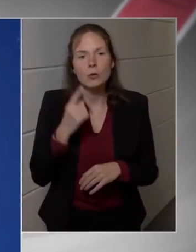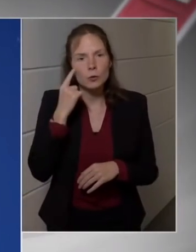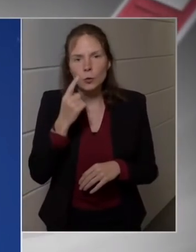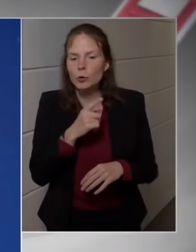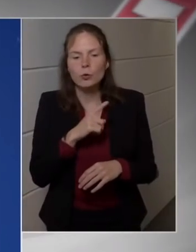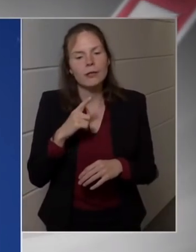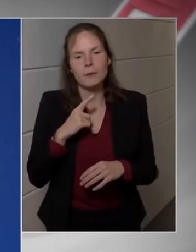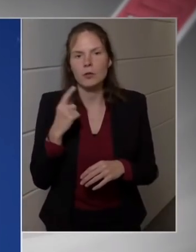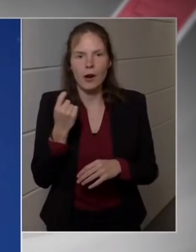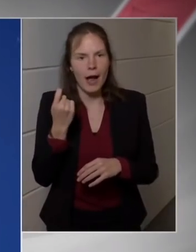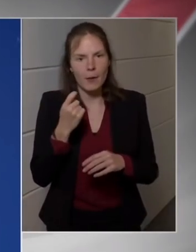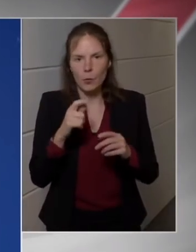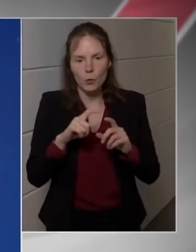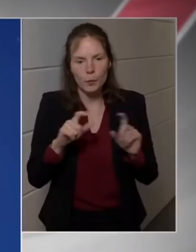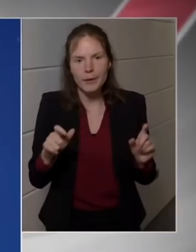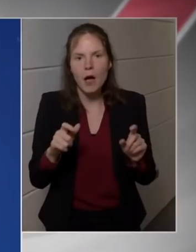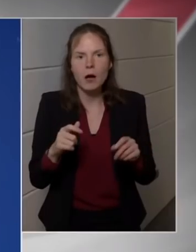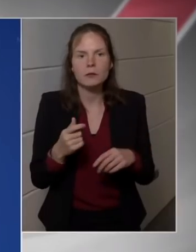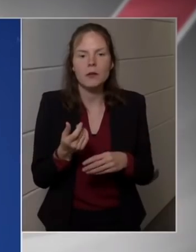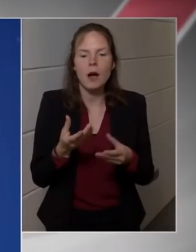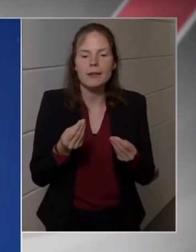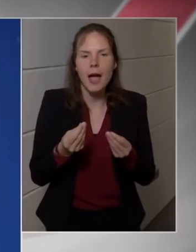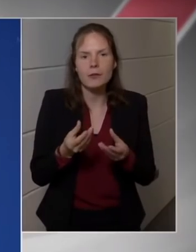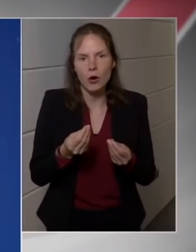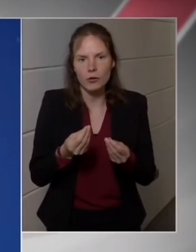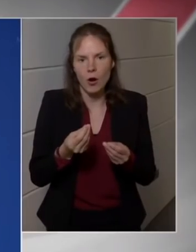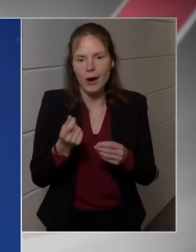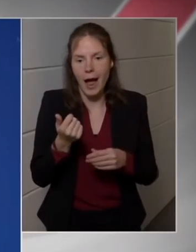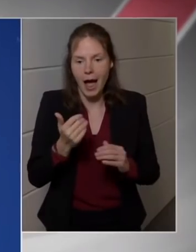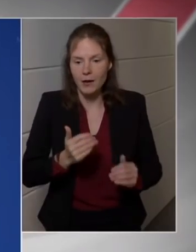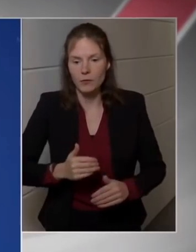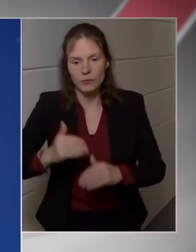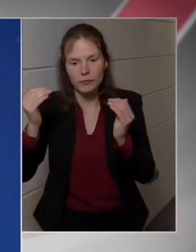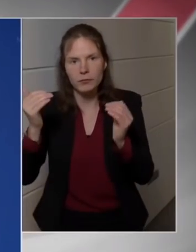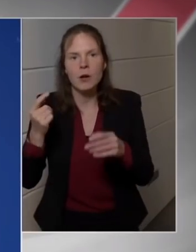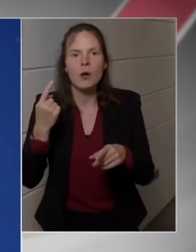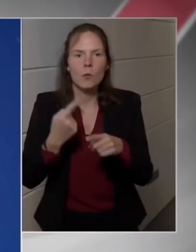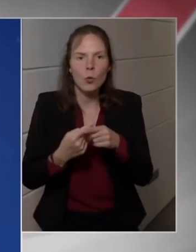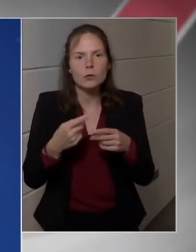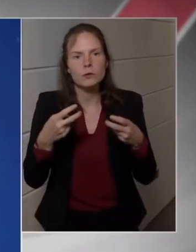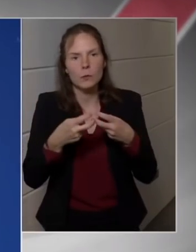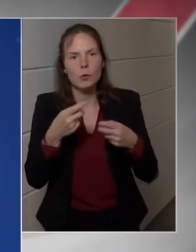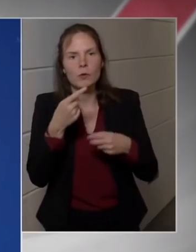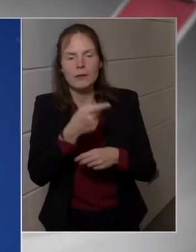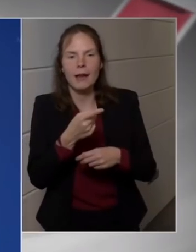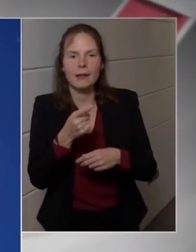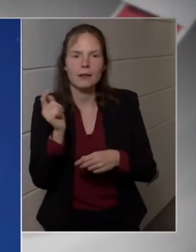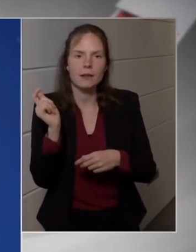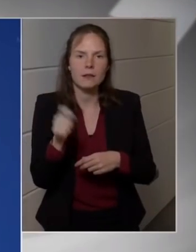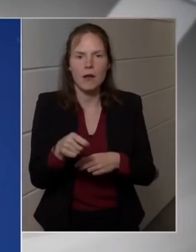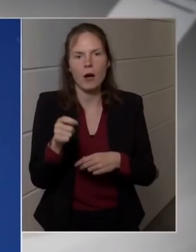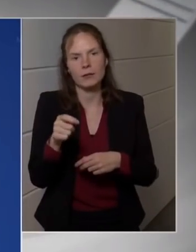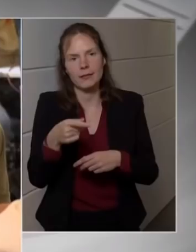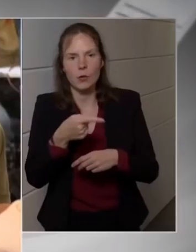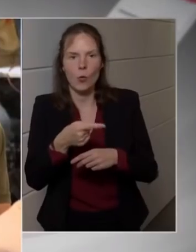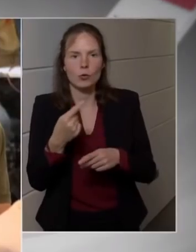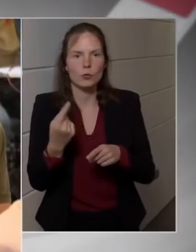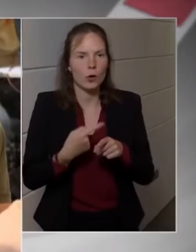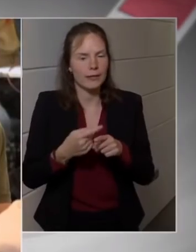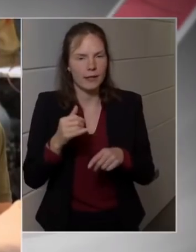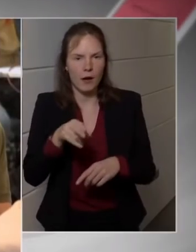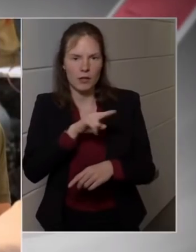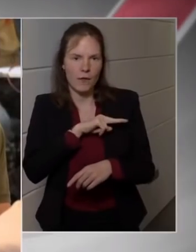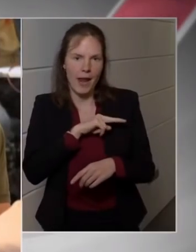újabb világgazdasági válság veszélyével fenyeget, és azt is tudjuk, hogy nem csupán a háború